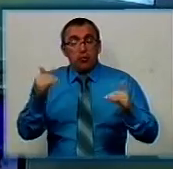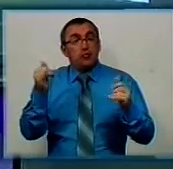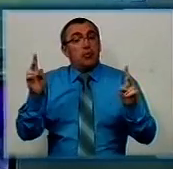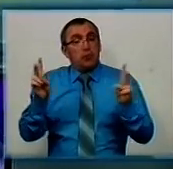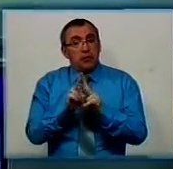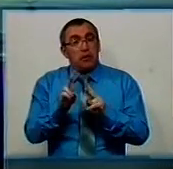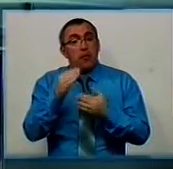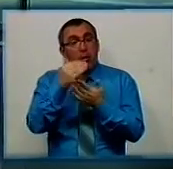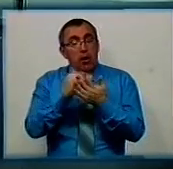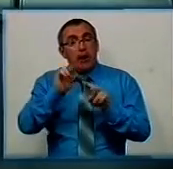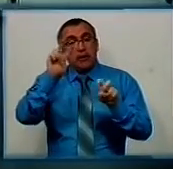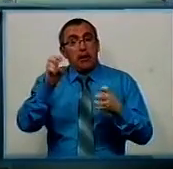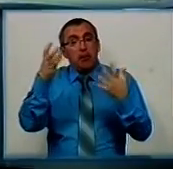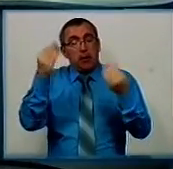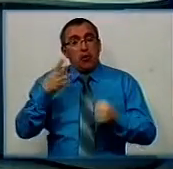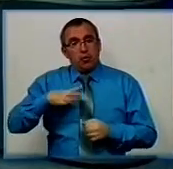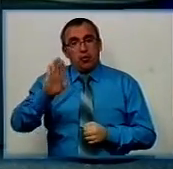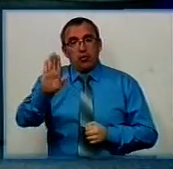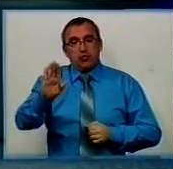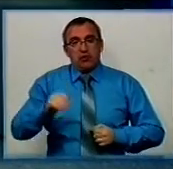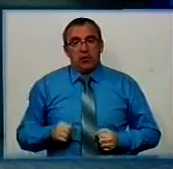зустрінемося ще у програмі «Тема дня», тож дочекайтесь.